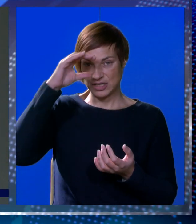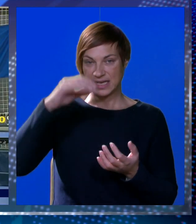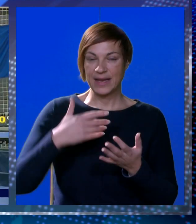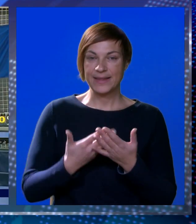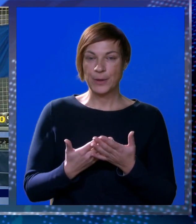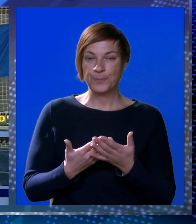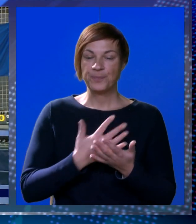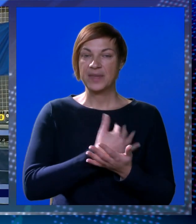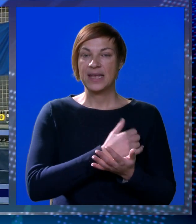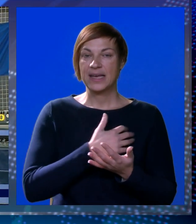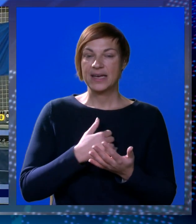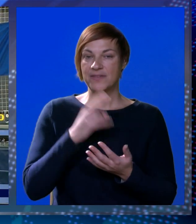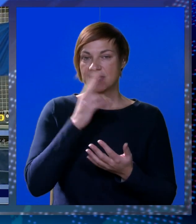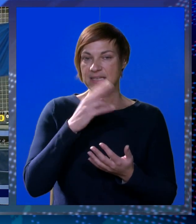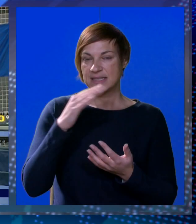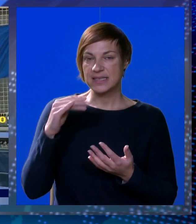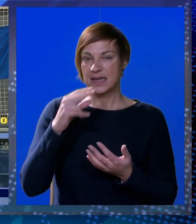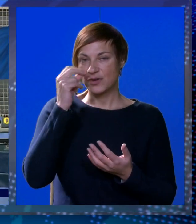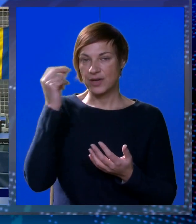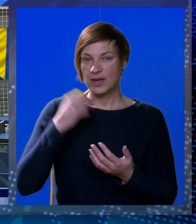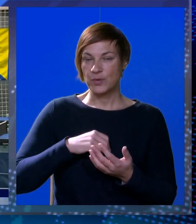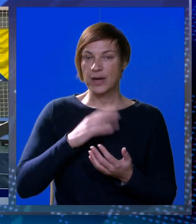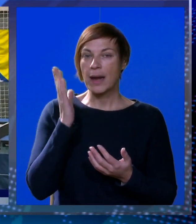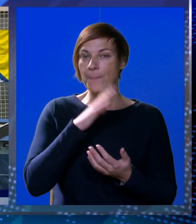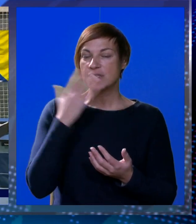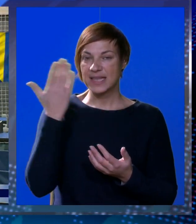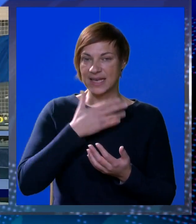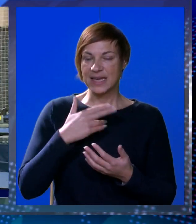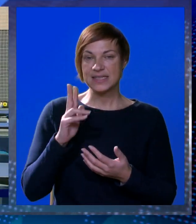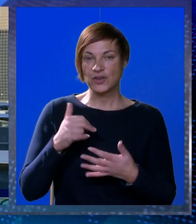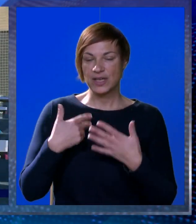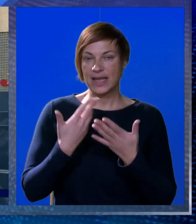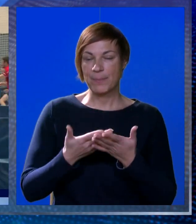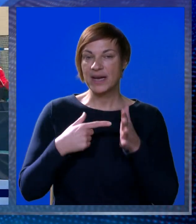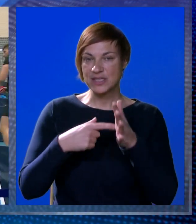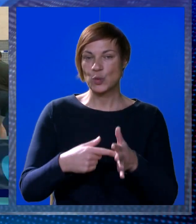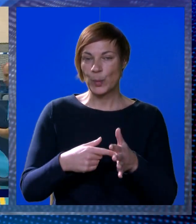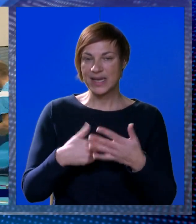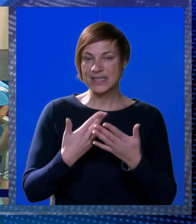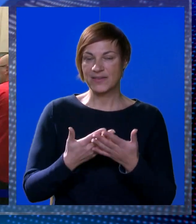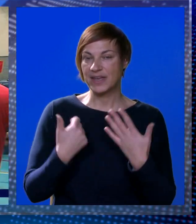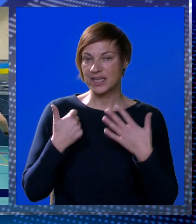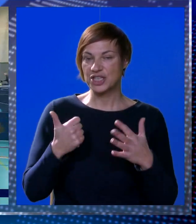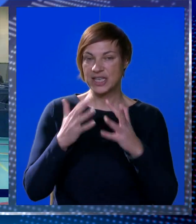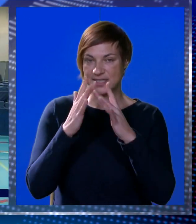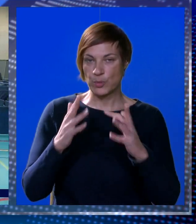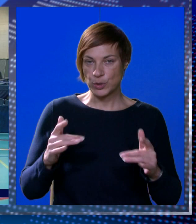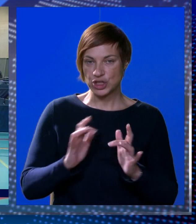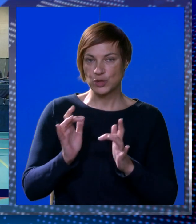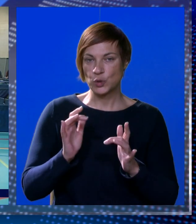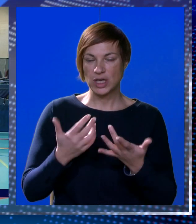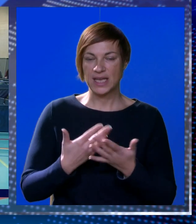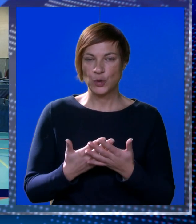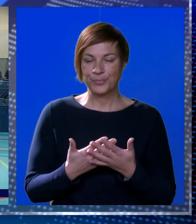za zagledat. Krovatska, Crnagora, Ukrajina te Bosna i Hercegovina imali su svoje predstavnike na šestom